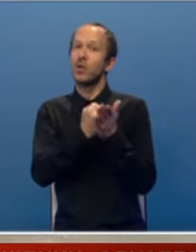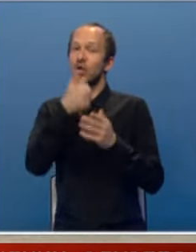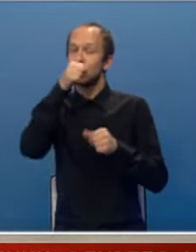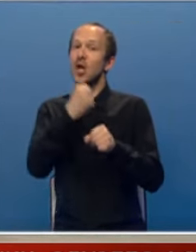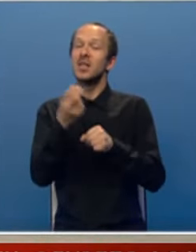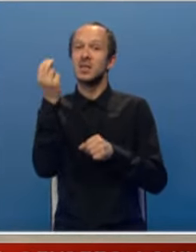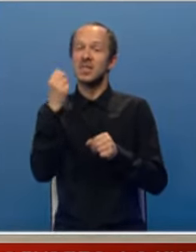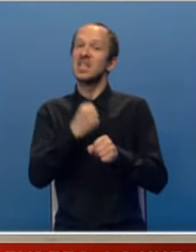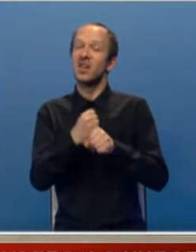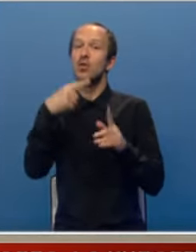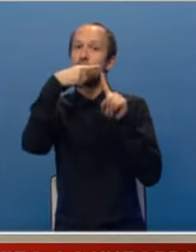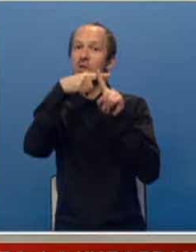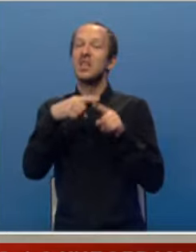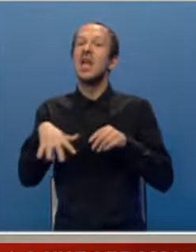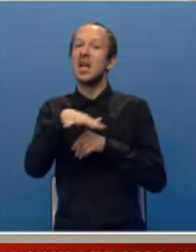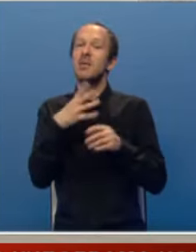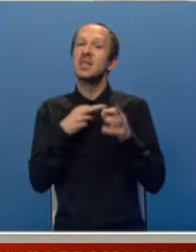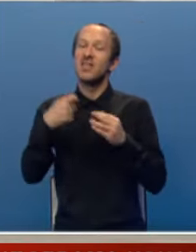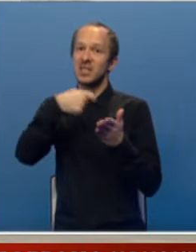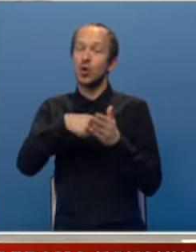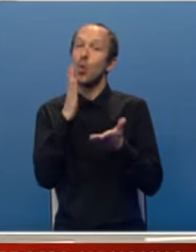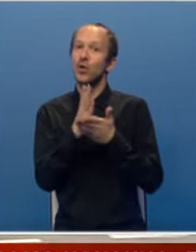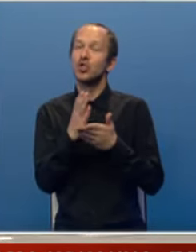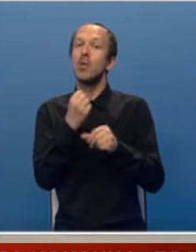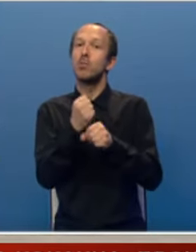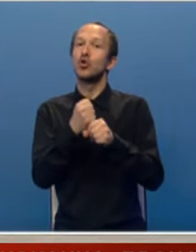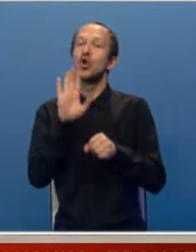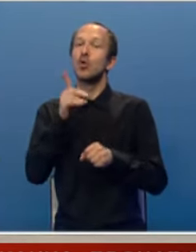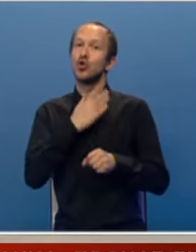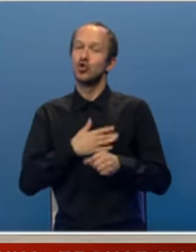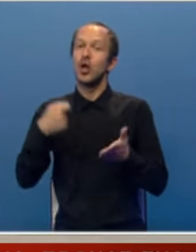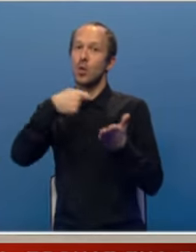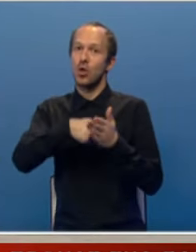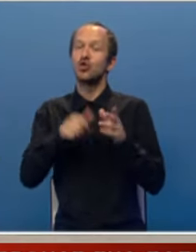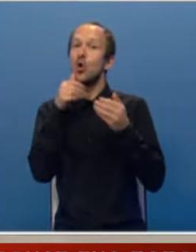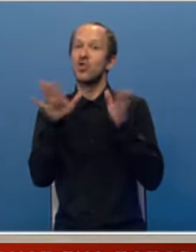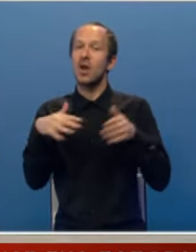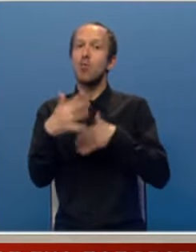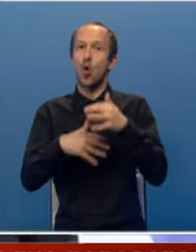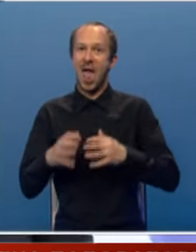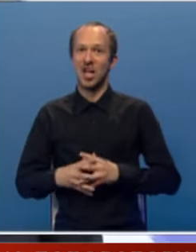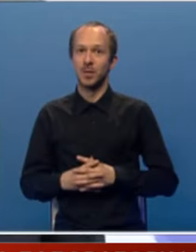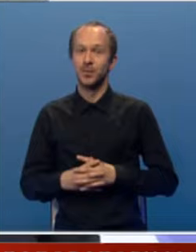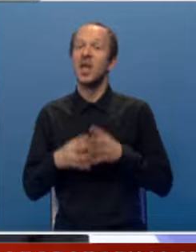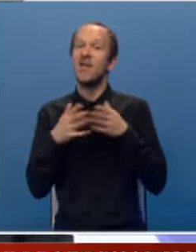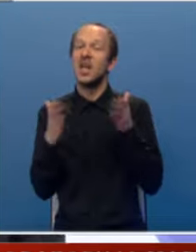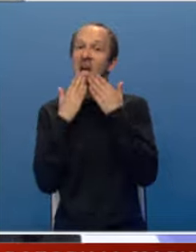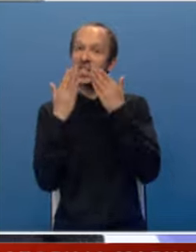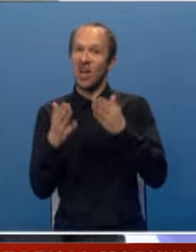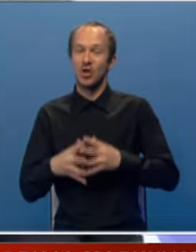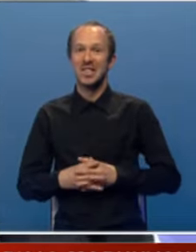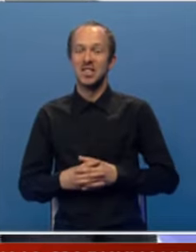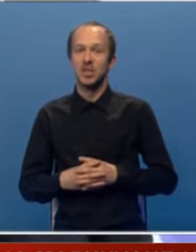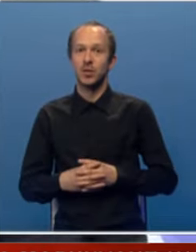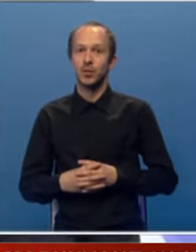što radi Srpska na stvaranju pozitivne klime za investitore. I uvijek će biti podrška onima koji želi da ulažu i otvaraju pogone. Velika zahvalnost